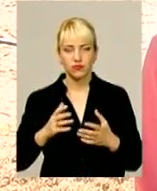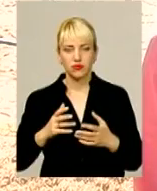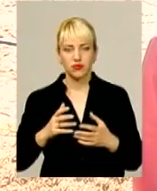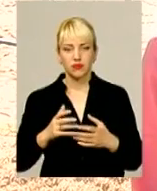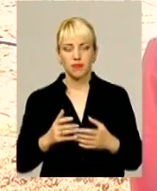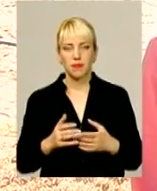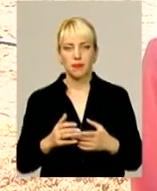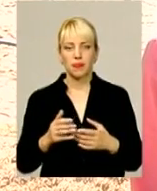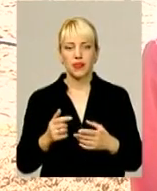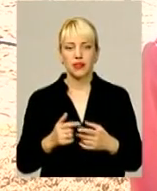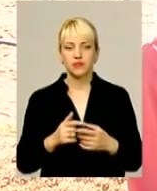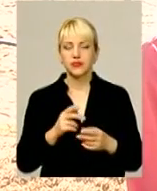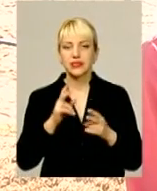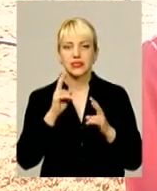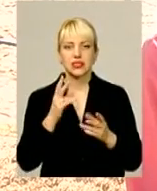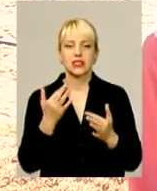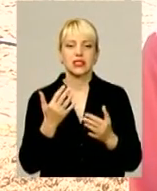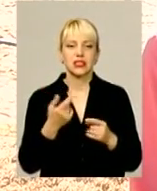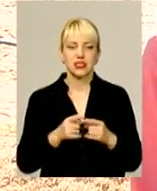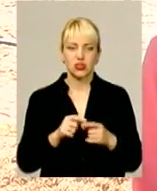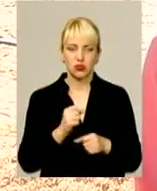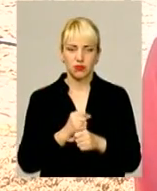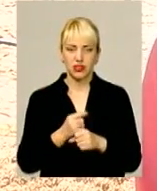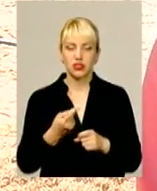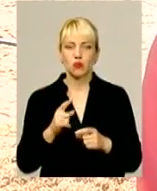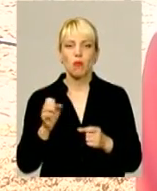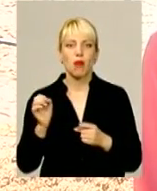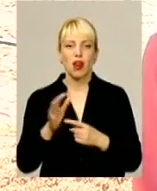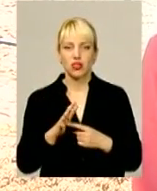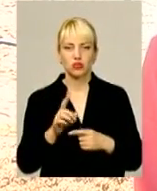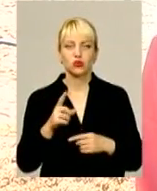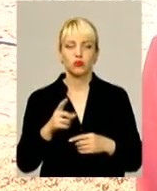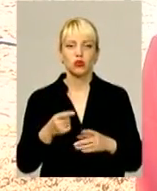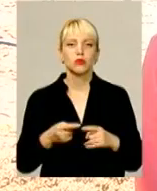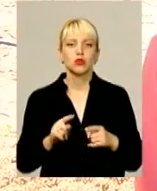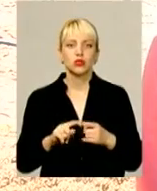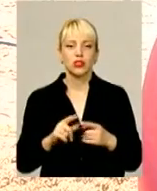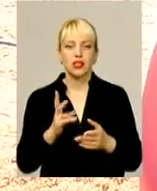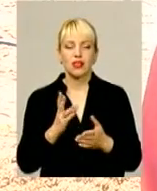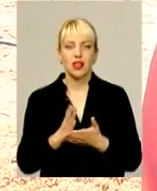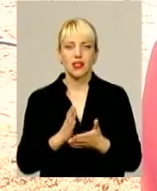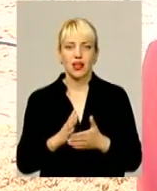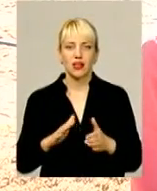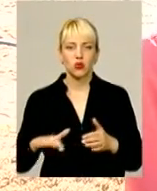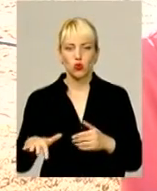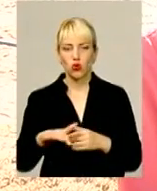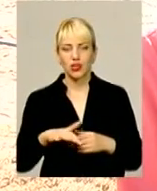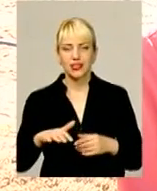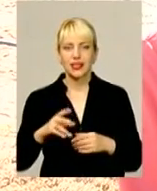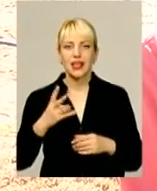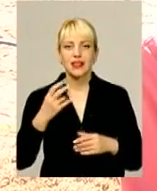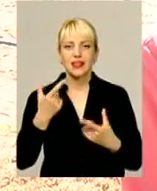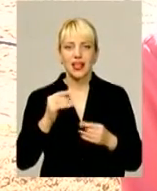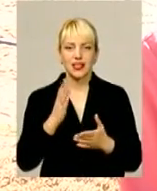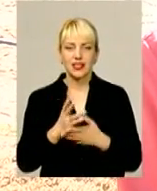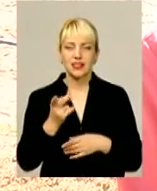настільки гравцю непередбачено це зробити. Він називається пляжний чому? Бо він знаходиться на території пляжної водойми, де завжди